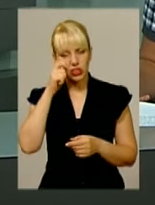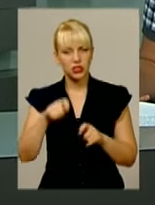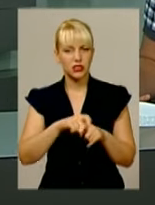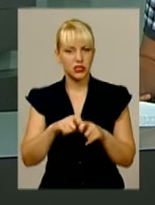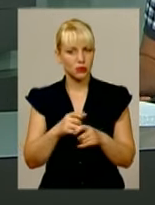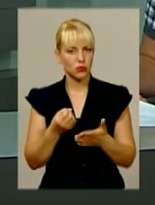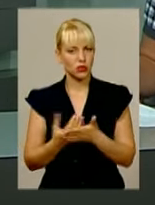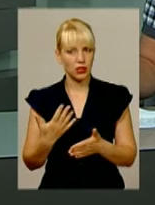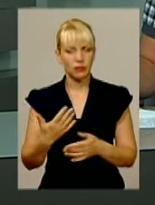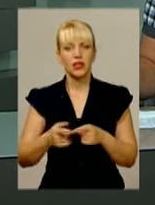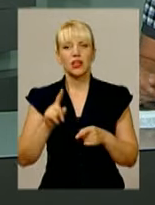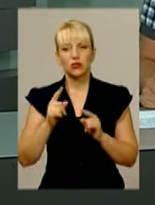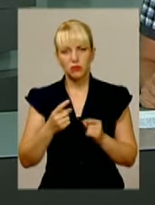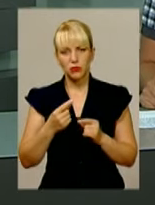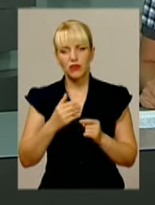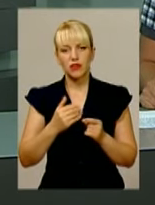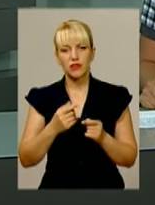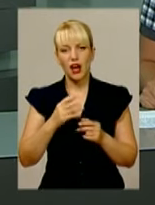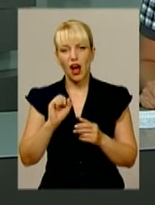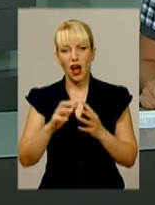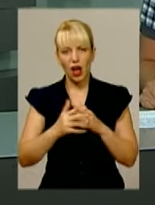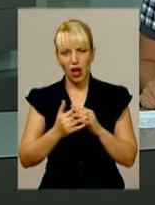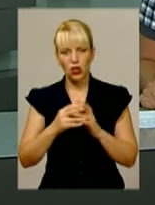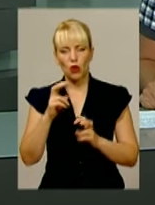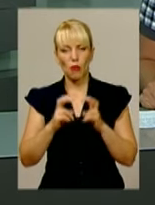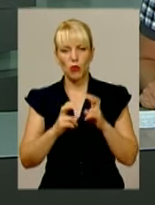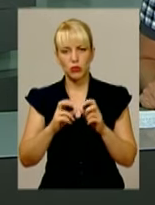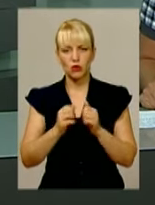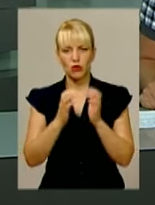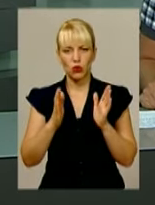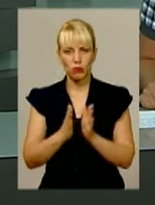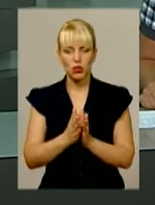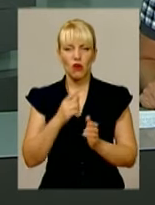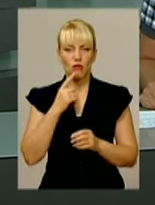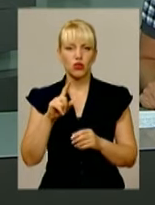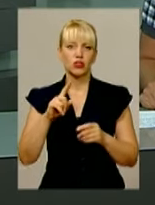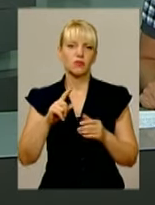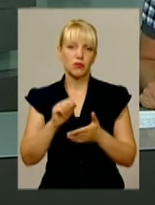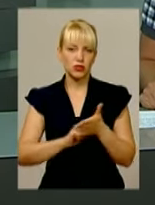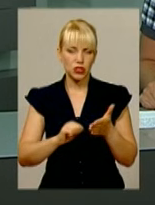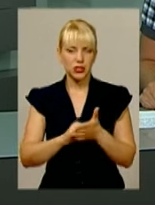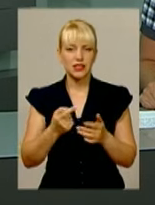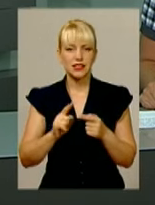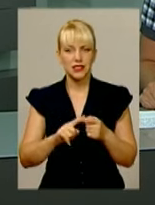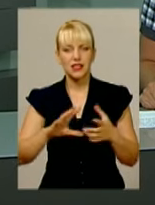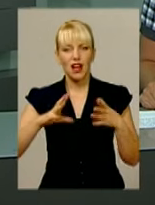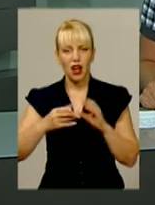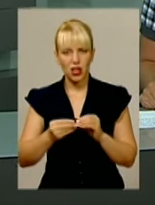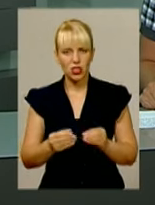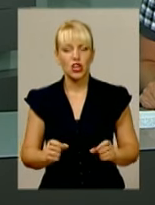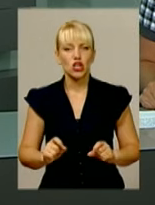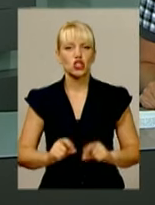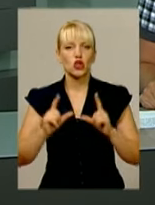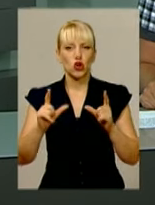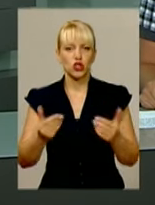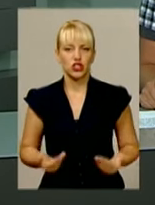овочі, на думку фахівців агропромислового комплексу краю, тримаються через загальне здорожчання життя. Йдеться про валютні стрибки та їхні наслідки.